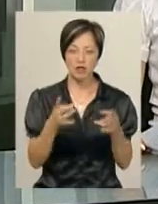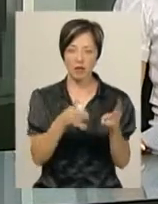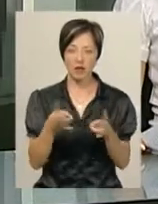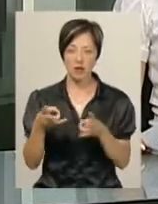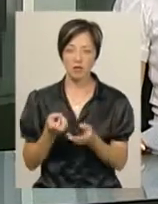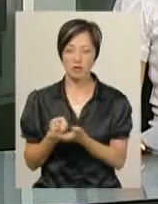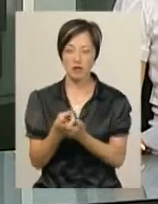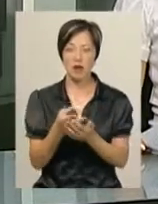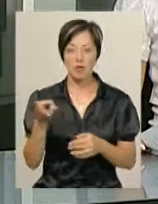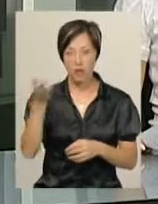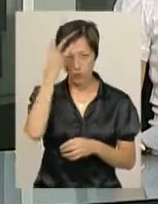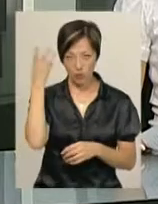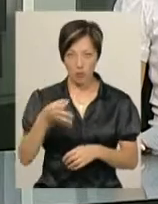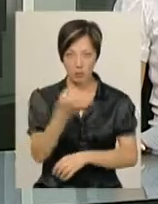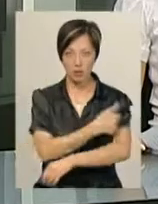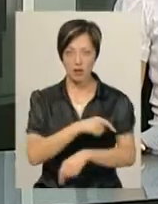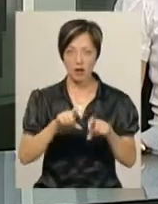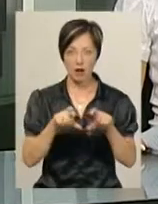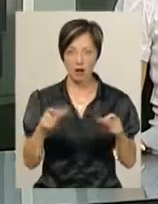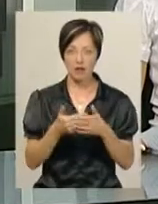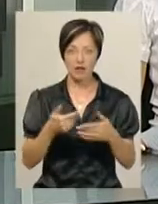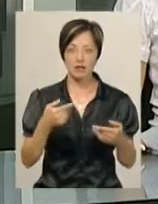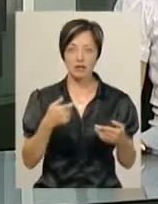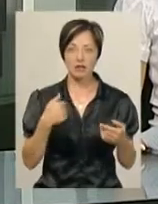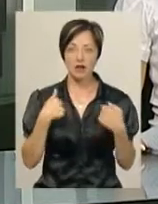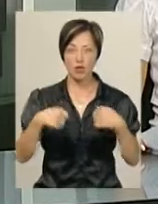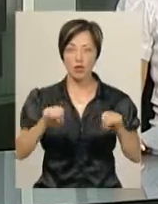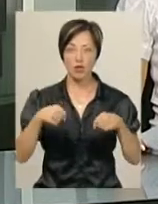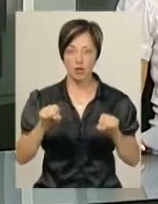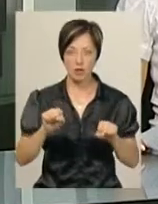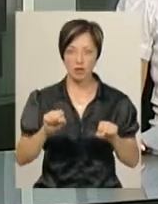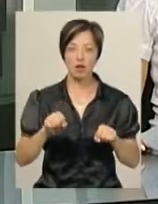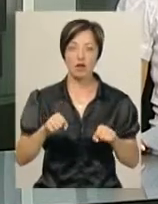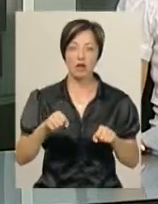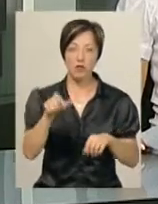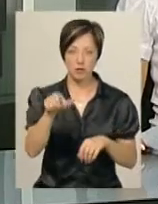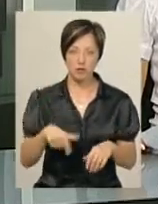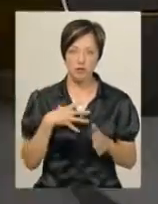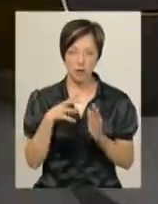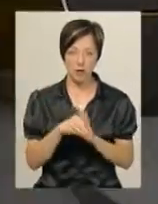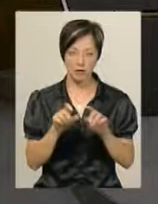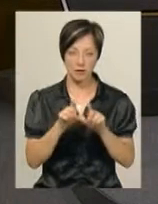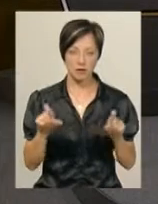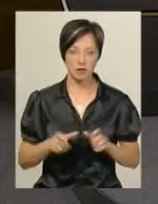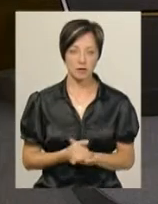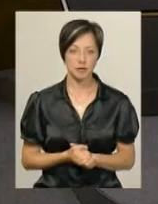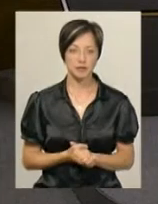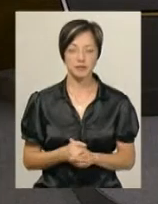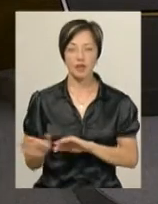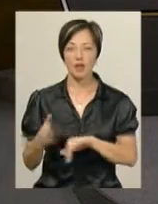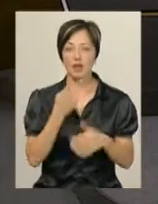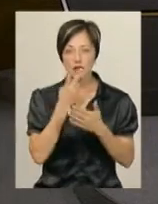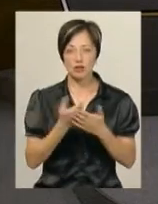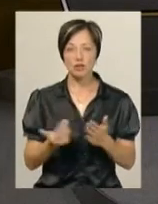доправили до Хмельницької обласної лікарні. Від отриманих травм водій мотоциклу помер у медзакладі. Ви